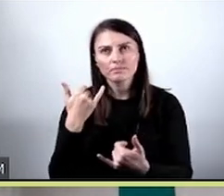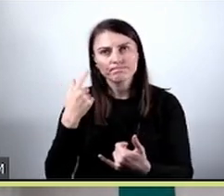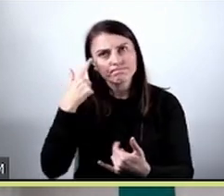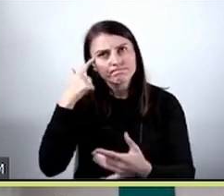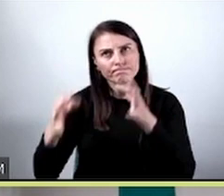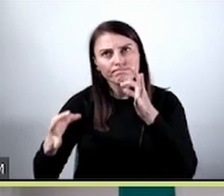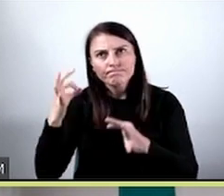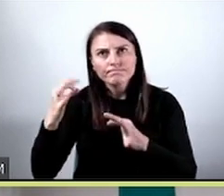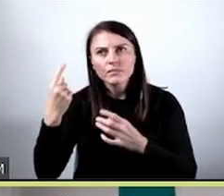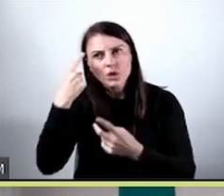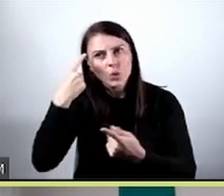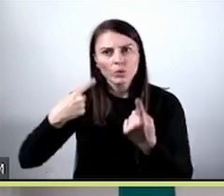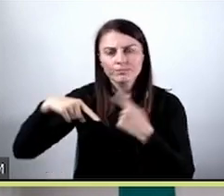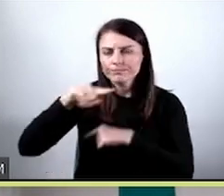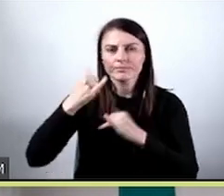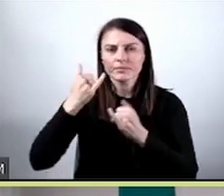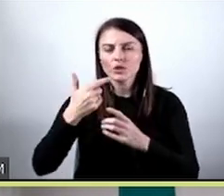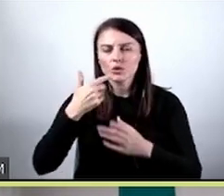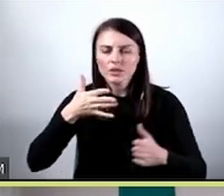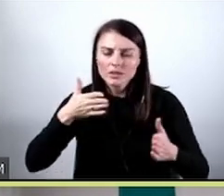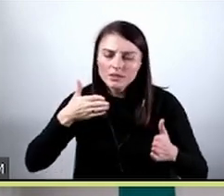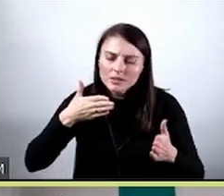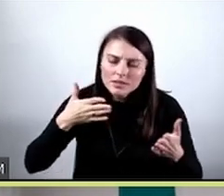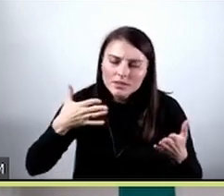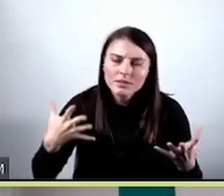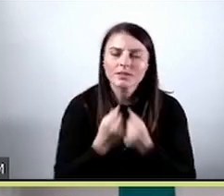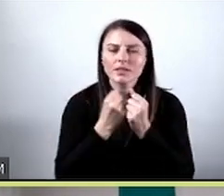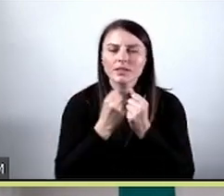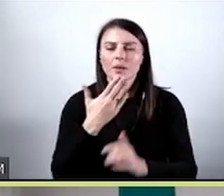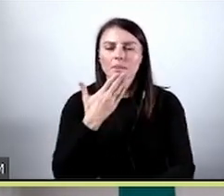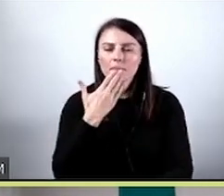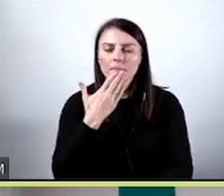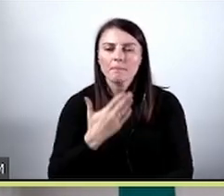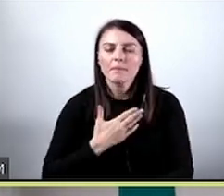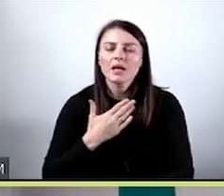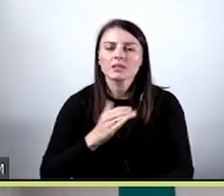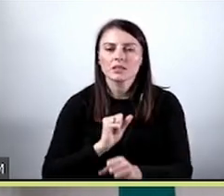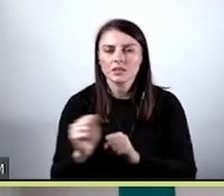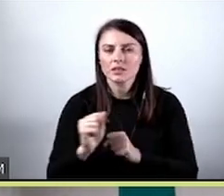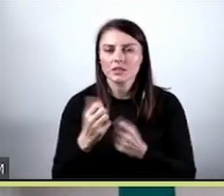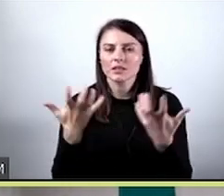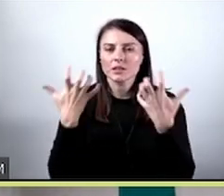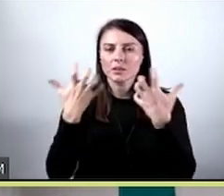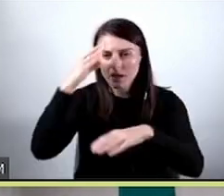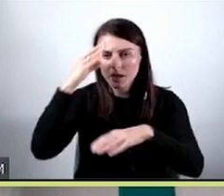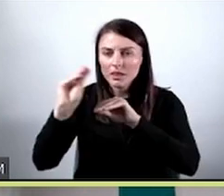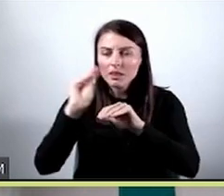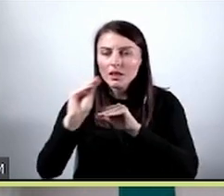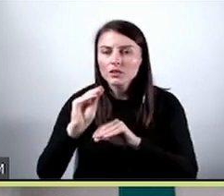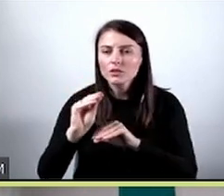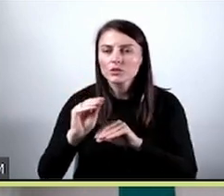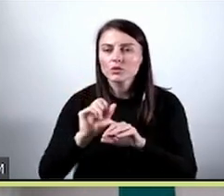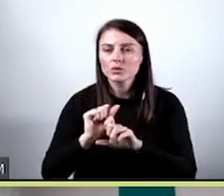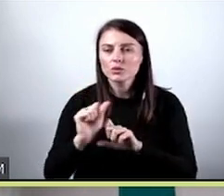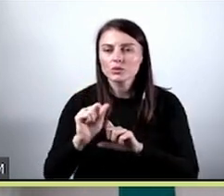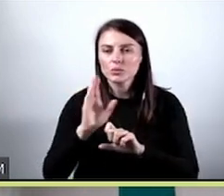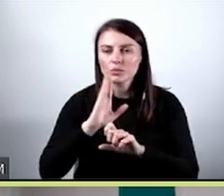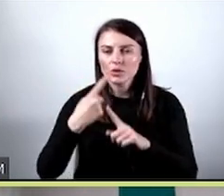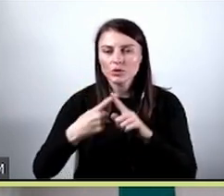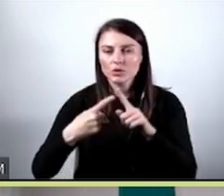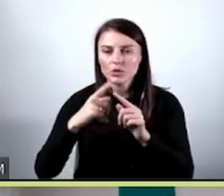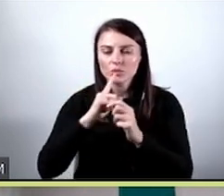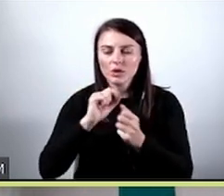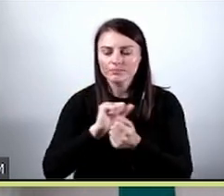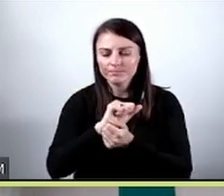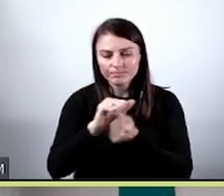Moment, kiedy odnalazłam swoją pasję data science i machine learning i dokonałam swojego rodzaju resetu w swojej pracy